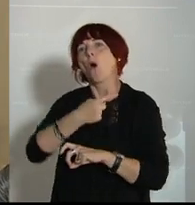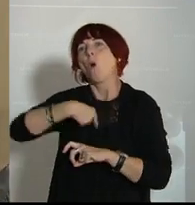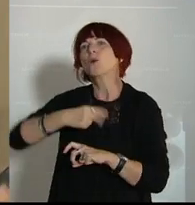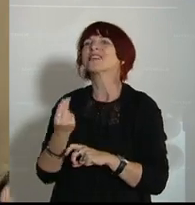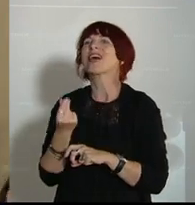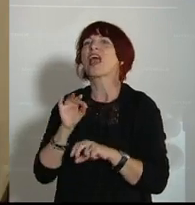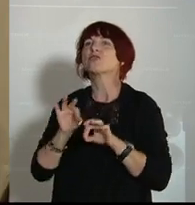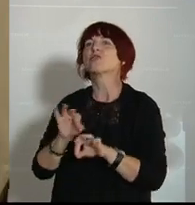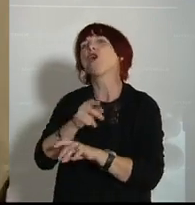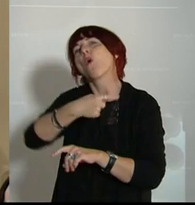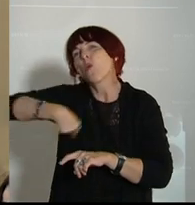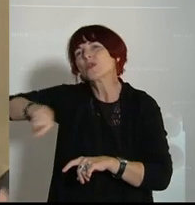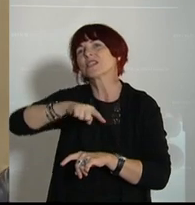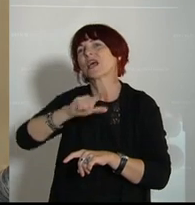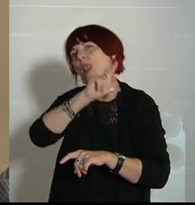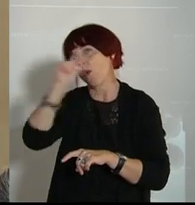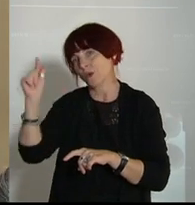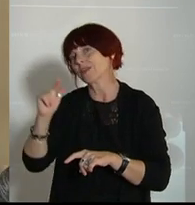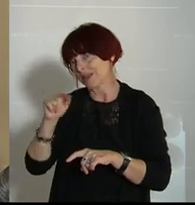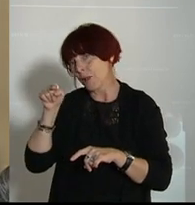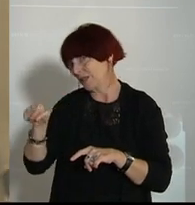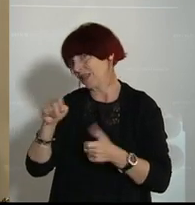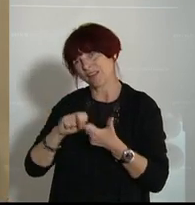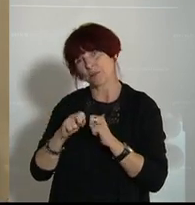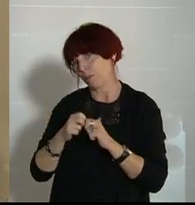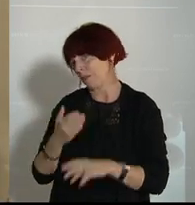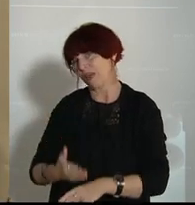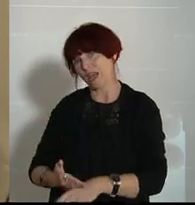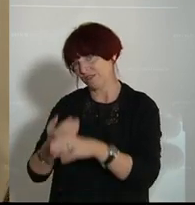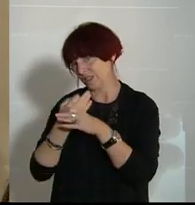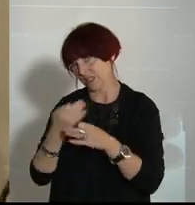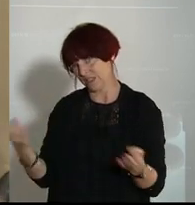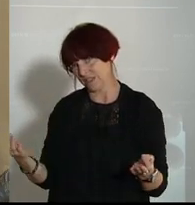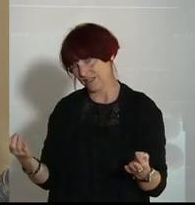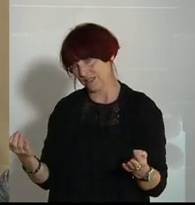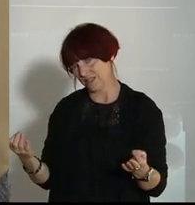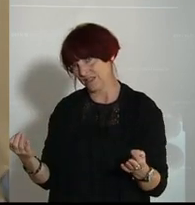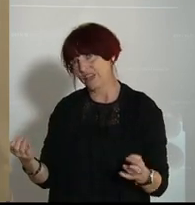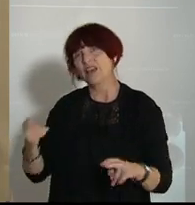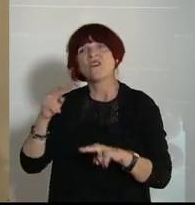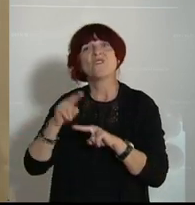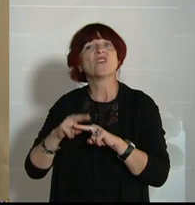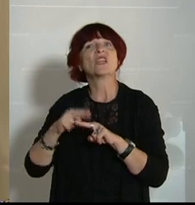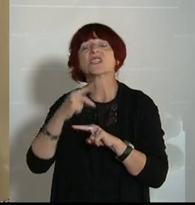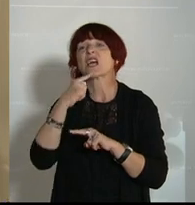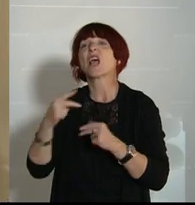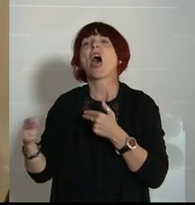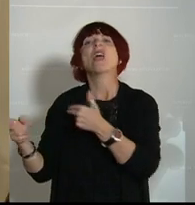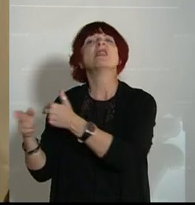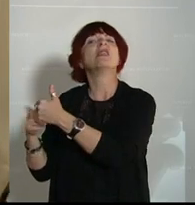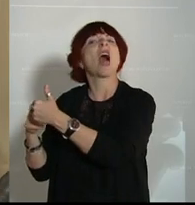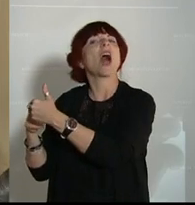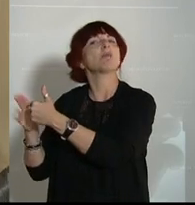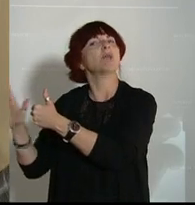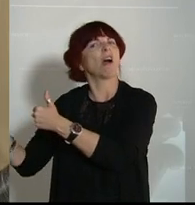Das Problem ist, das hinkt halt und Sie helfen dem Familienmitglied halt überhaupt nicht, wenn Sie sagen, der Nachbar, der zwar 60